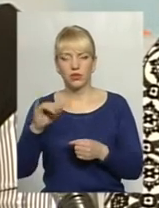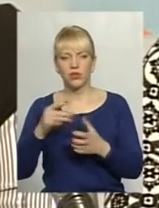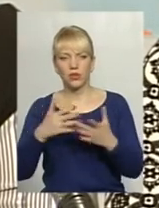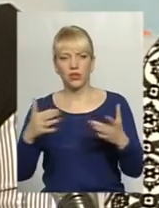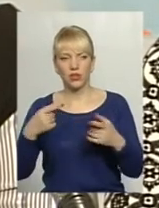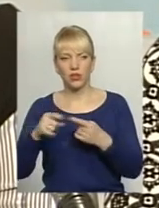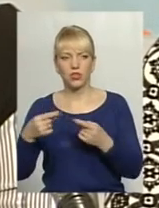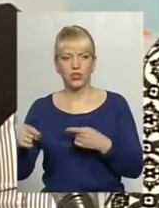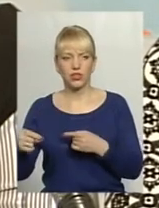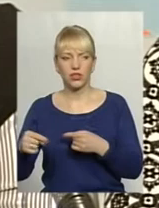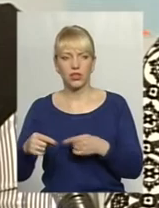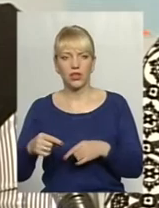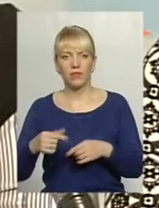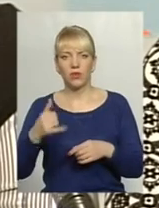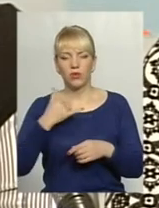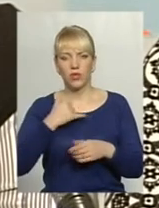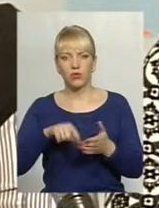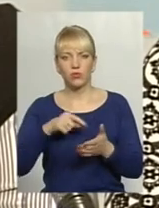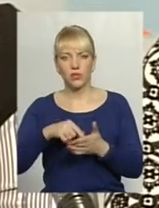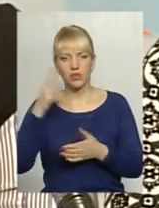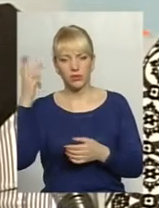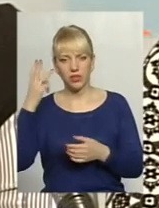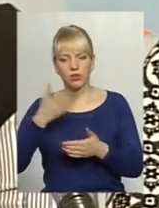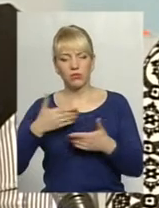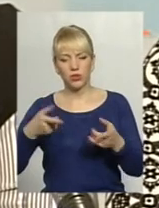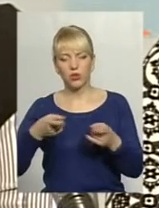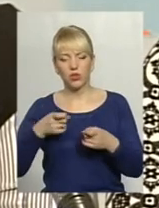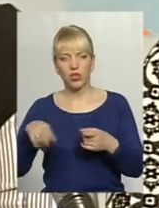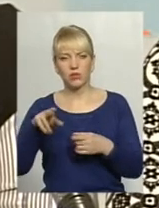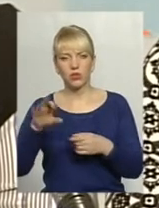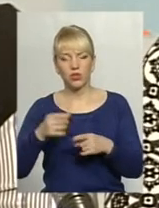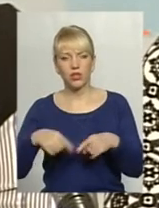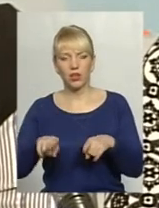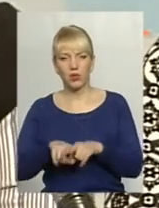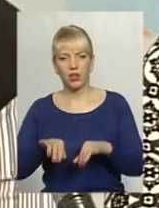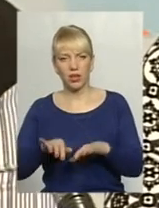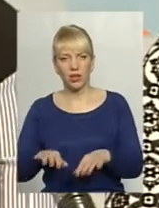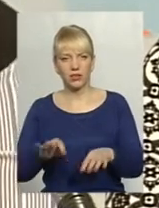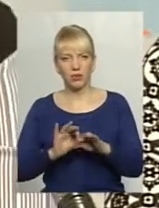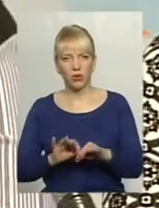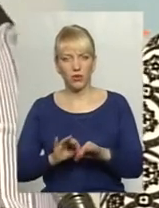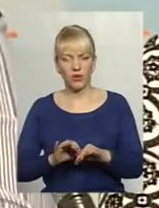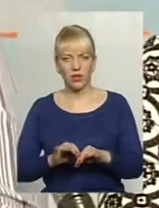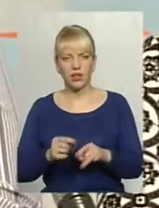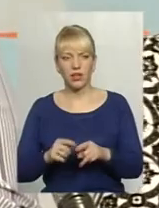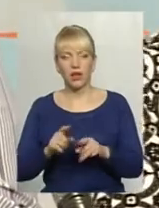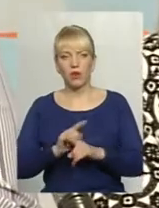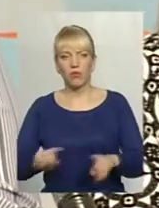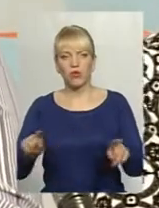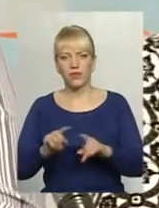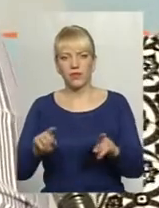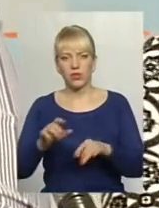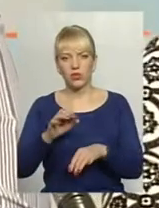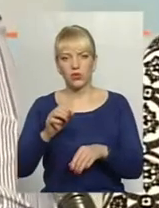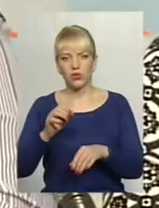багато інших. В нас, місті Хмельницькому, ми долучаємося щороку до цієї акції проведенням лекційно-просвітницької роботи в